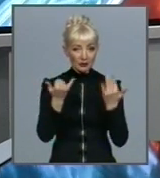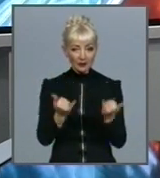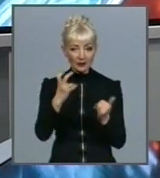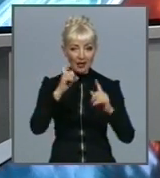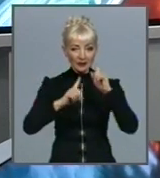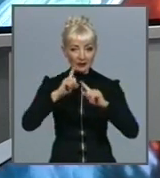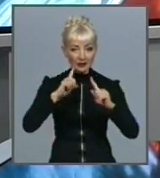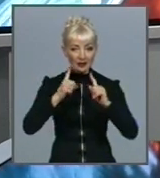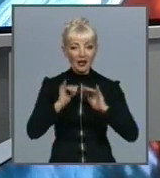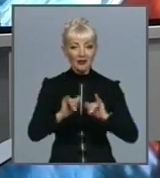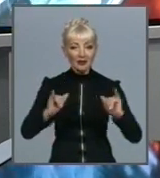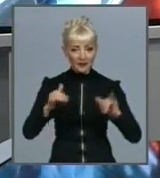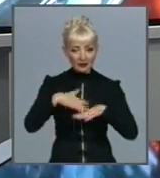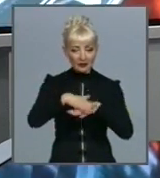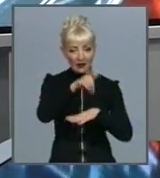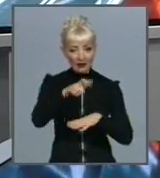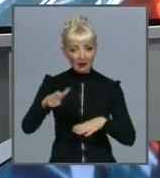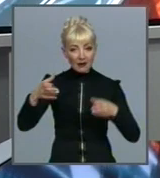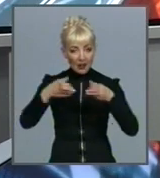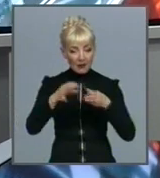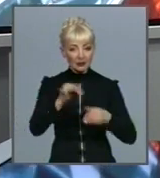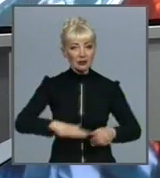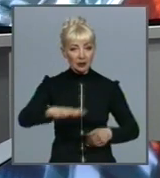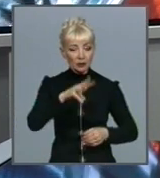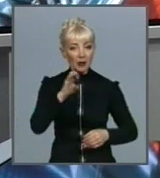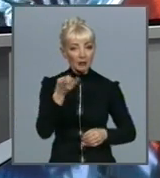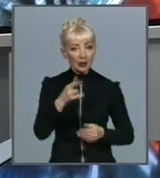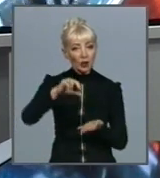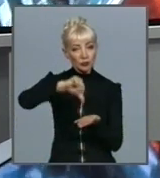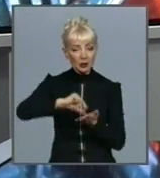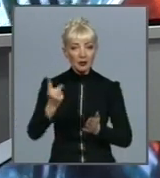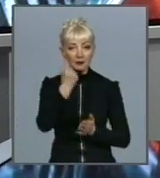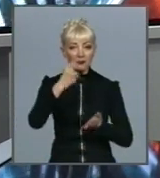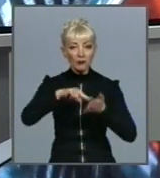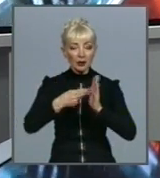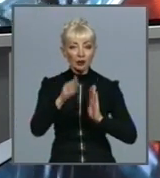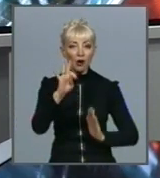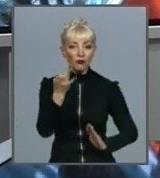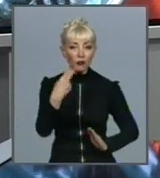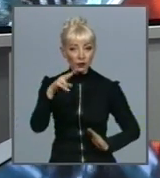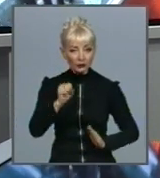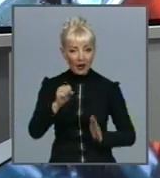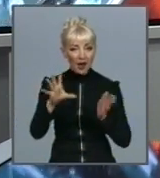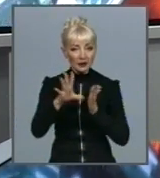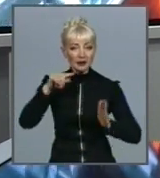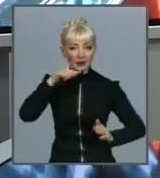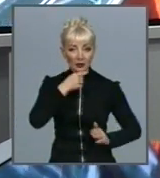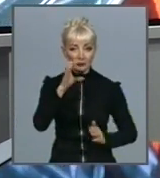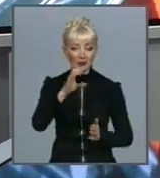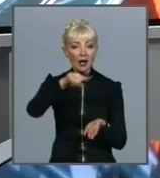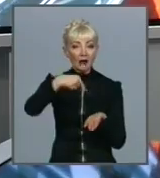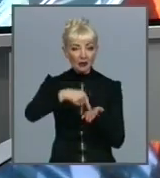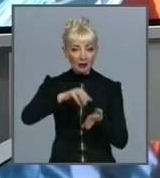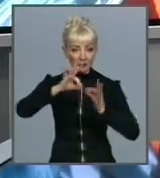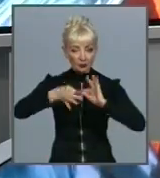громад та території. Мерія також долучилася до пілотного проєкту фонду енергоефективності з муніципалітетами. Подробиці знають мої